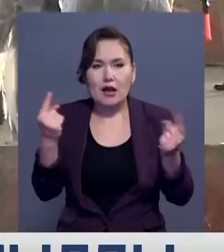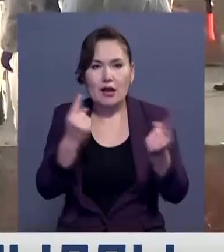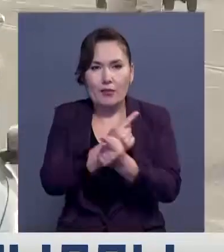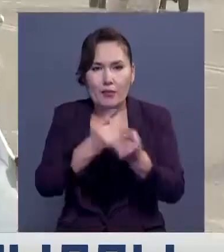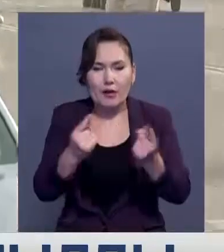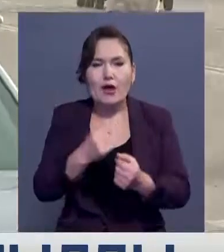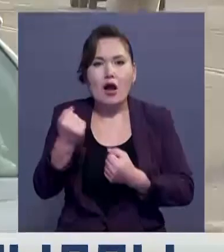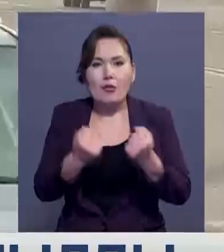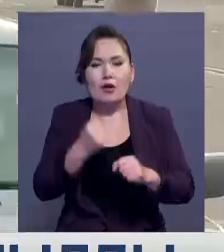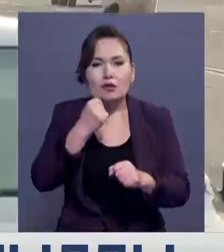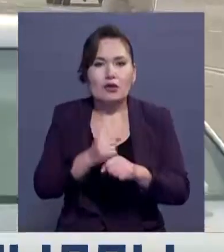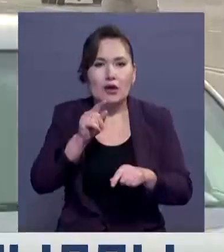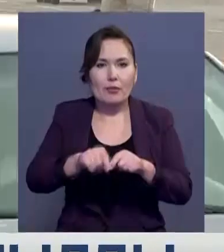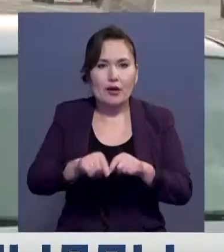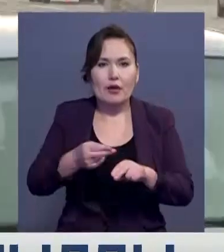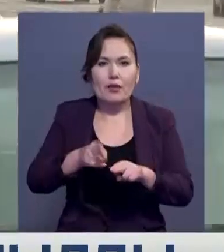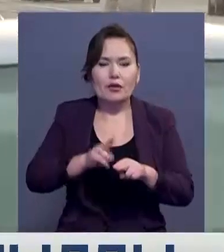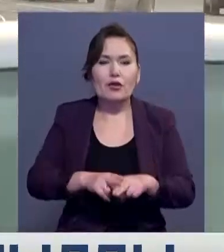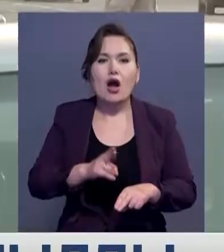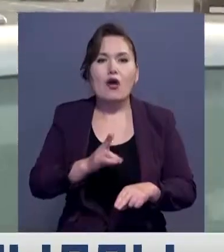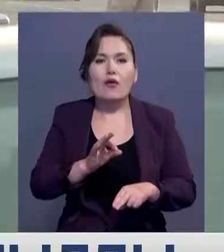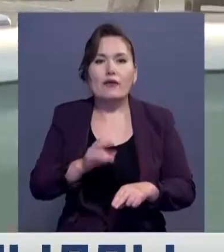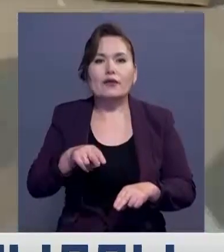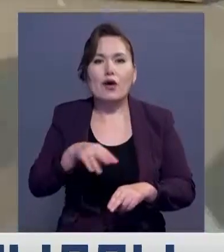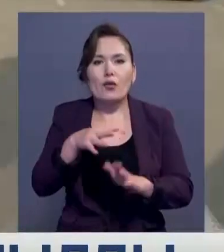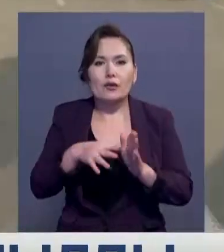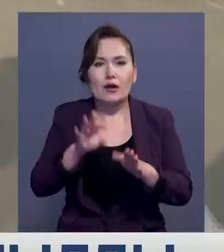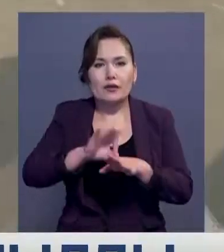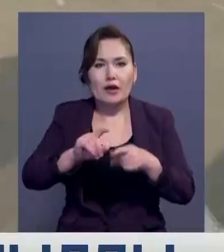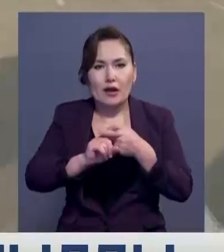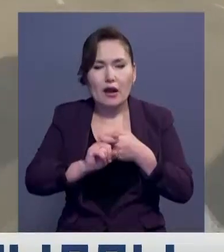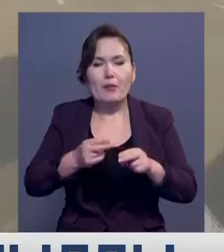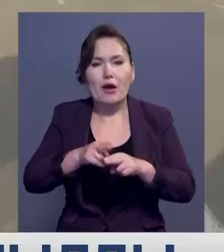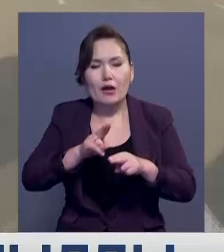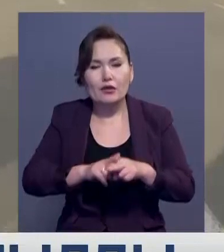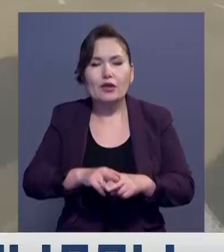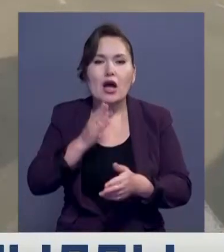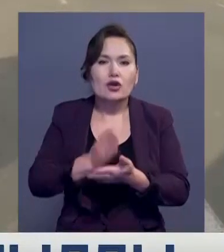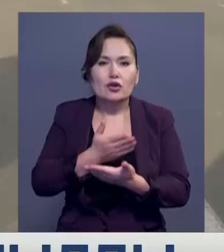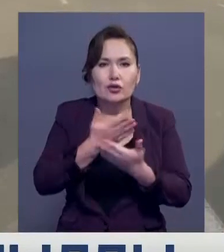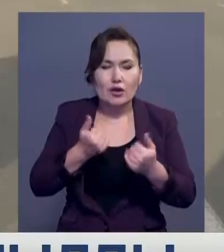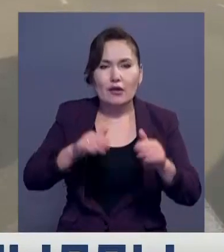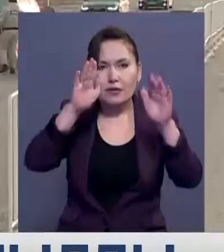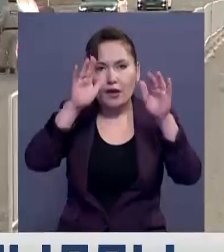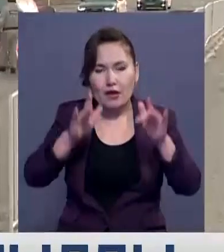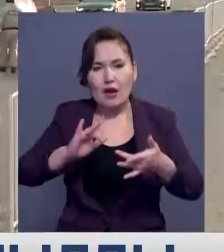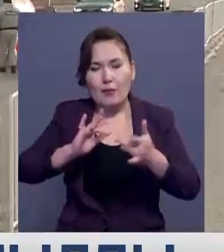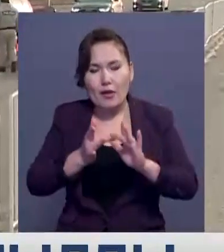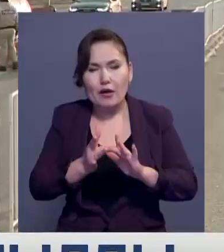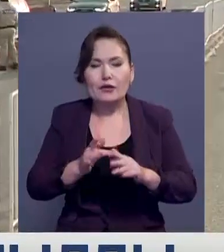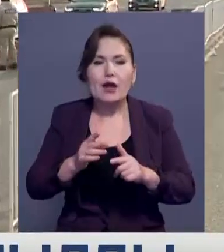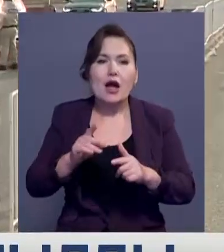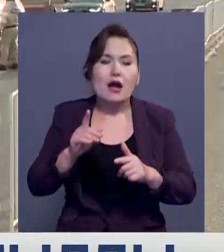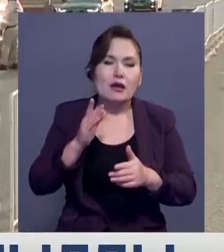анкеталық мәліметтерін алады. Сонда әқковет-19 директор базасы арқылы азаматтың коронавирус пен ауырғанын